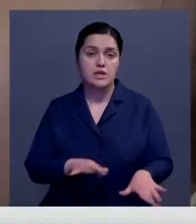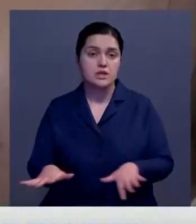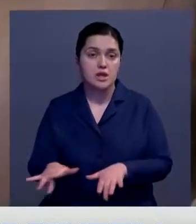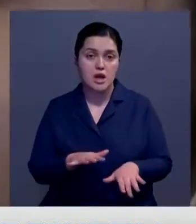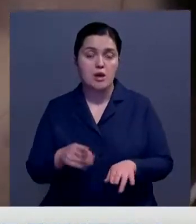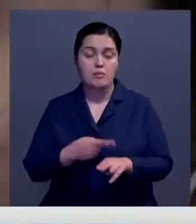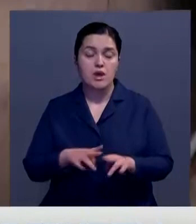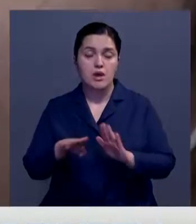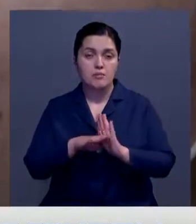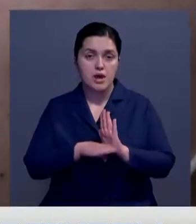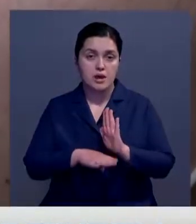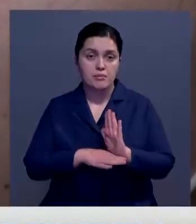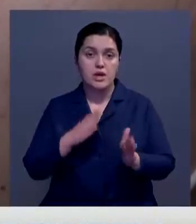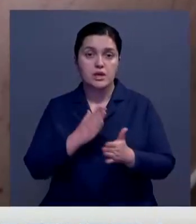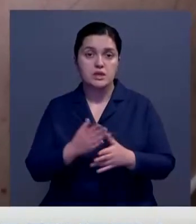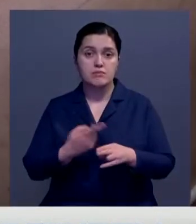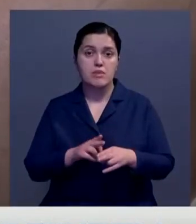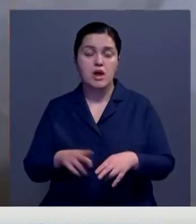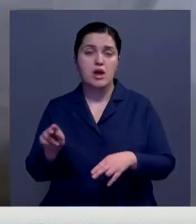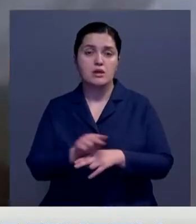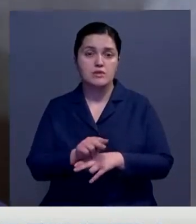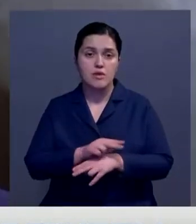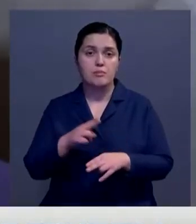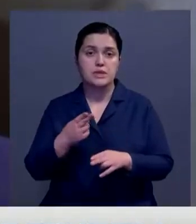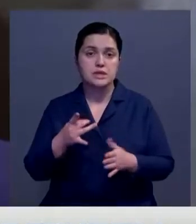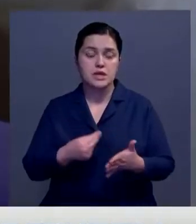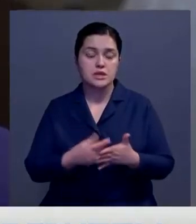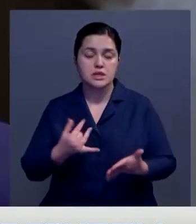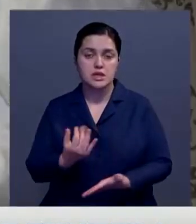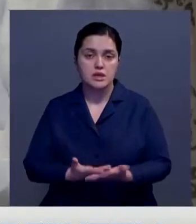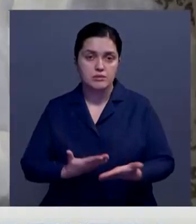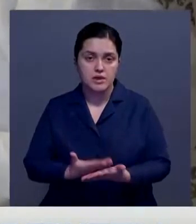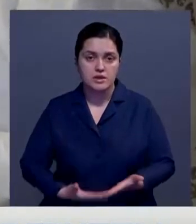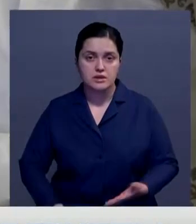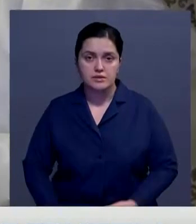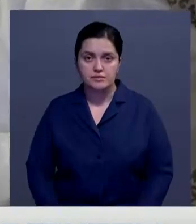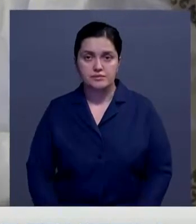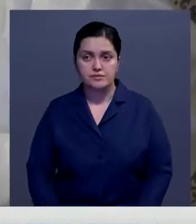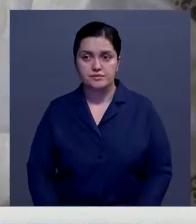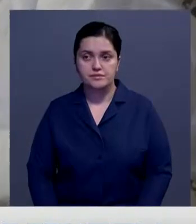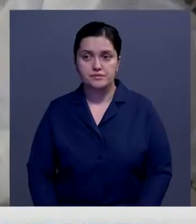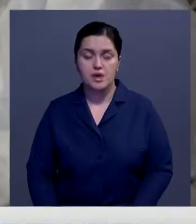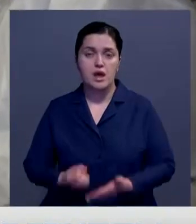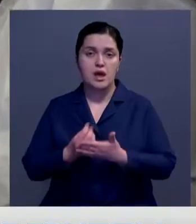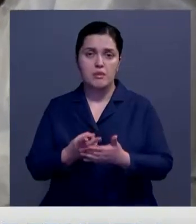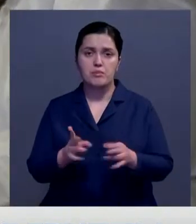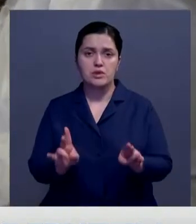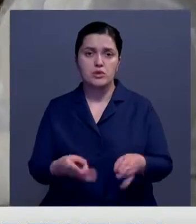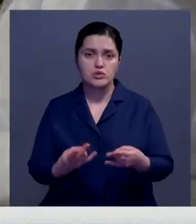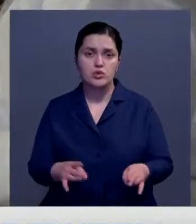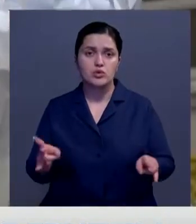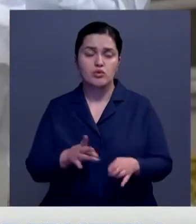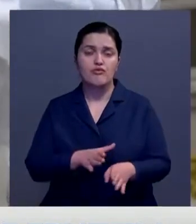выработанному алгоритму. Физикальная диагностика, ПЦР-тест и рекомендации. К специализации не нуждаетесь, нужно выполнять все